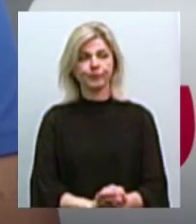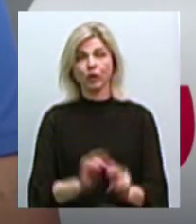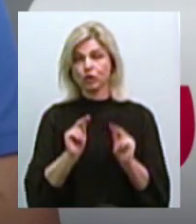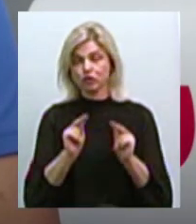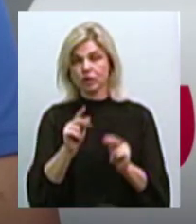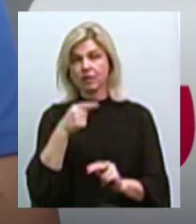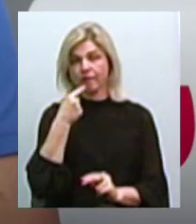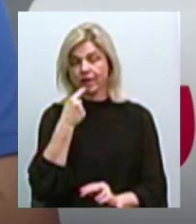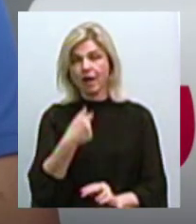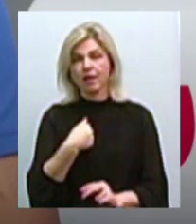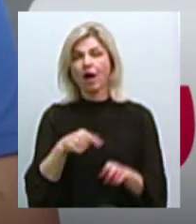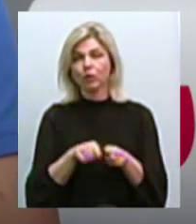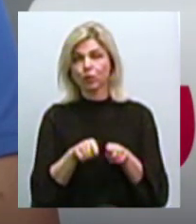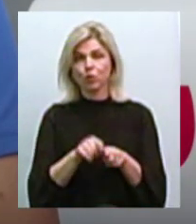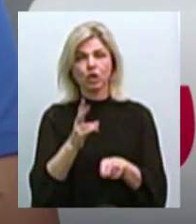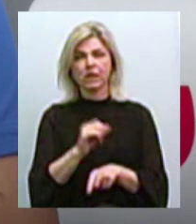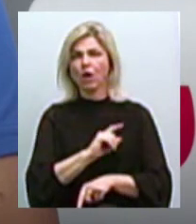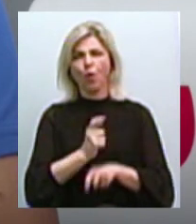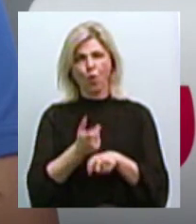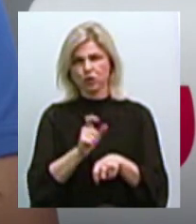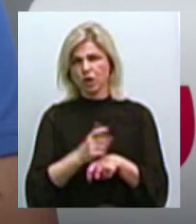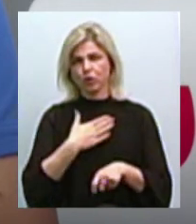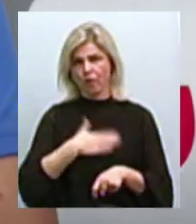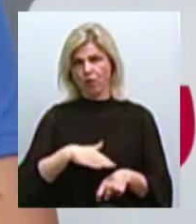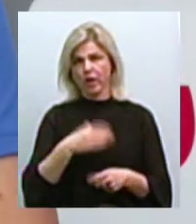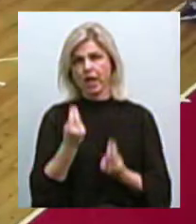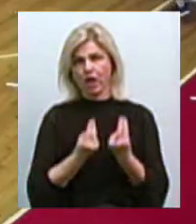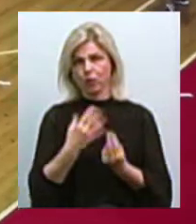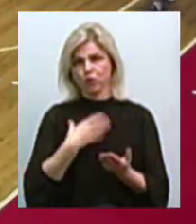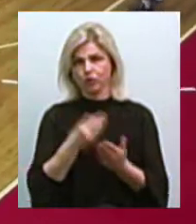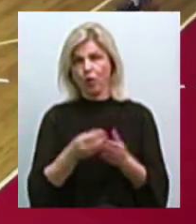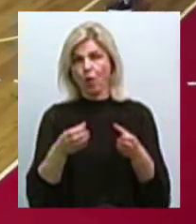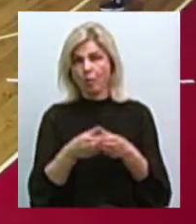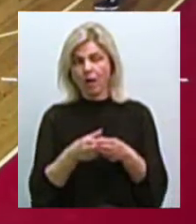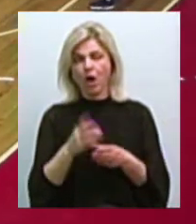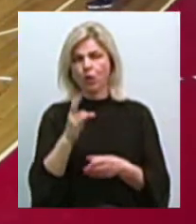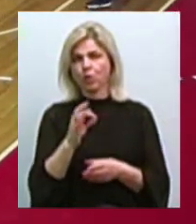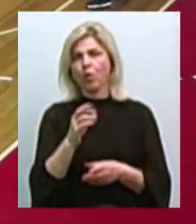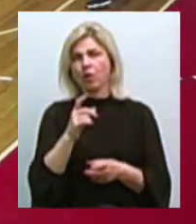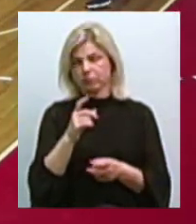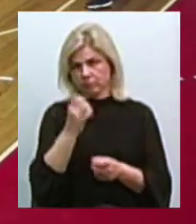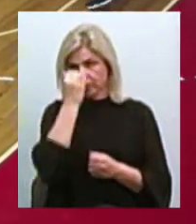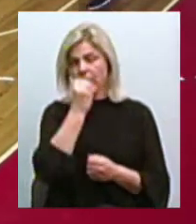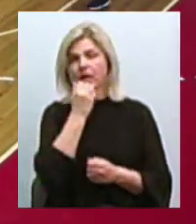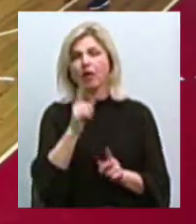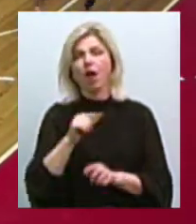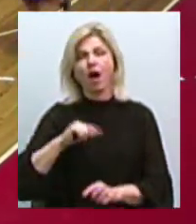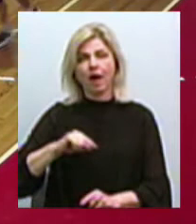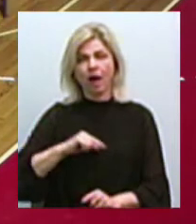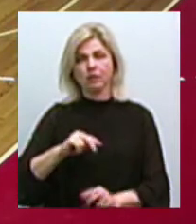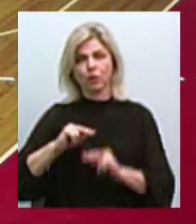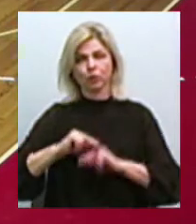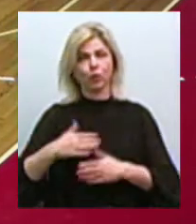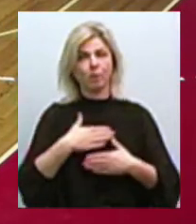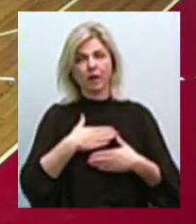Чесно кажучи, я теж не сілком задоволений якістю гри своєї команди. Але за рахунок характеру, за рахунок працездатності і в